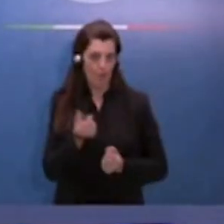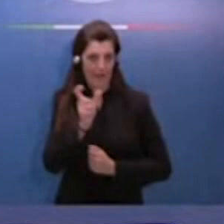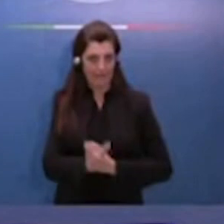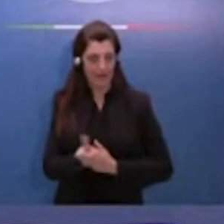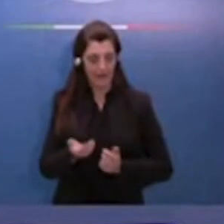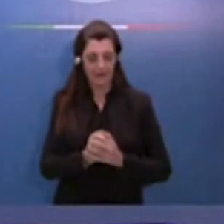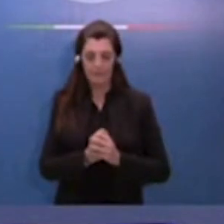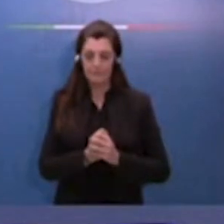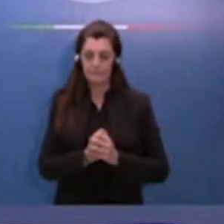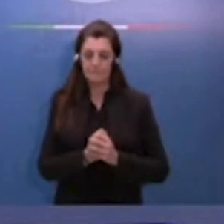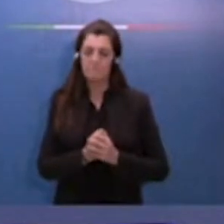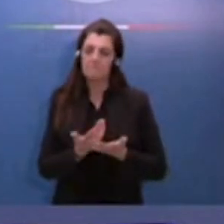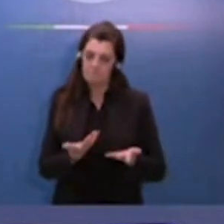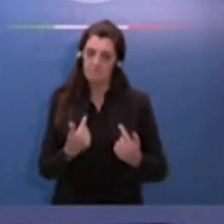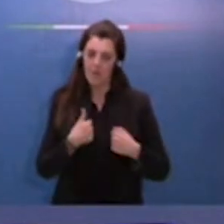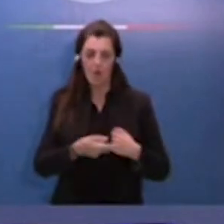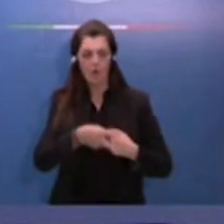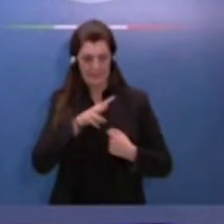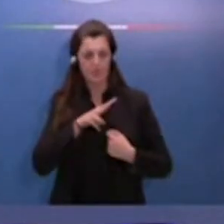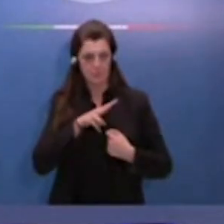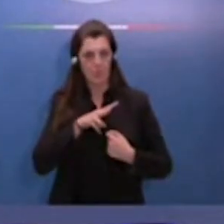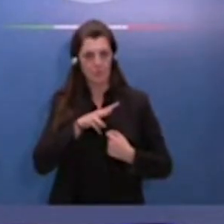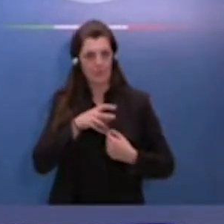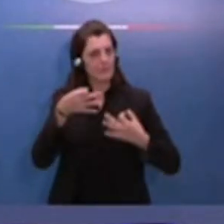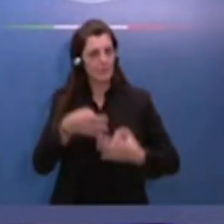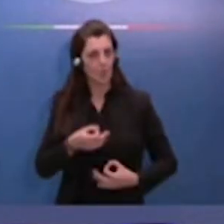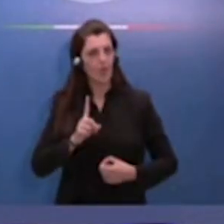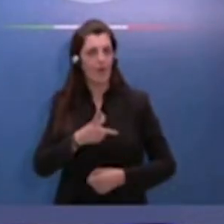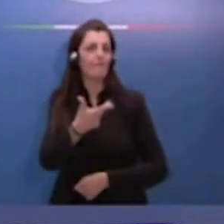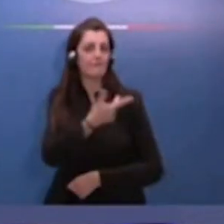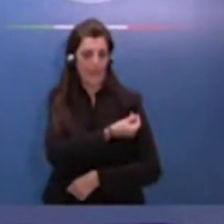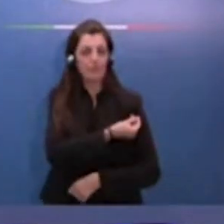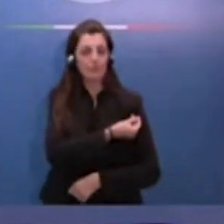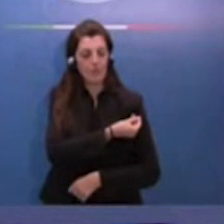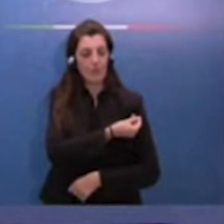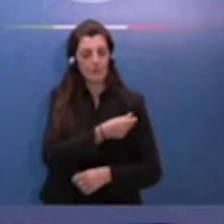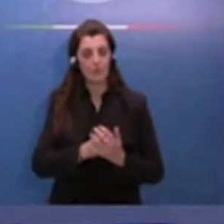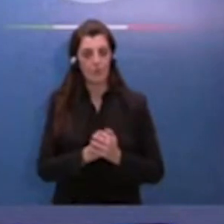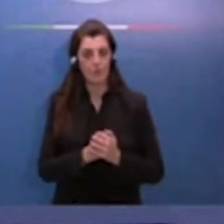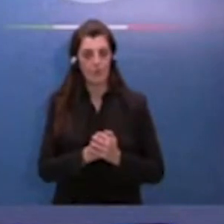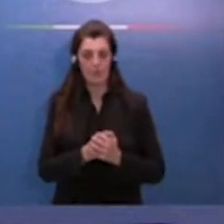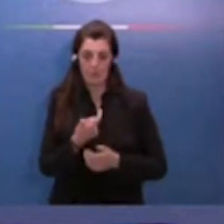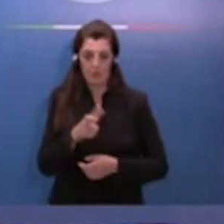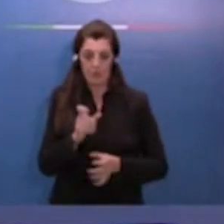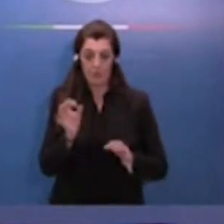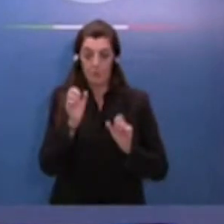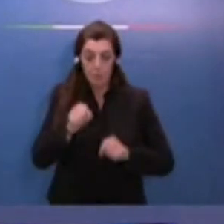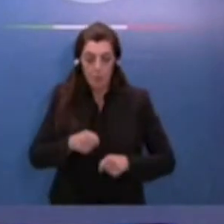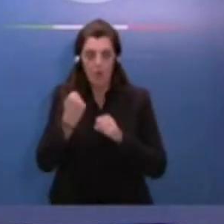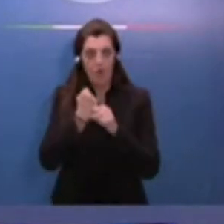io mi do anche una risposta, è la vaccinazione. Il fatto che si possa lavorare con tranquillità